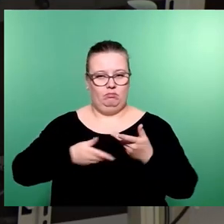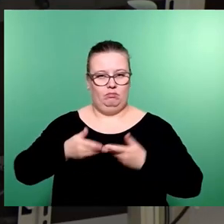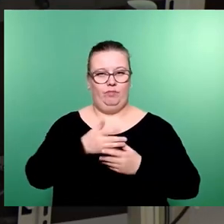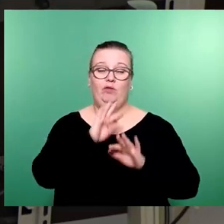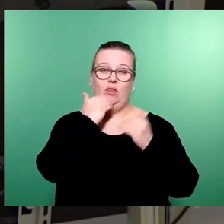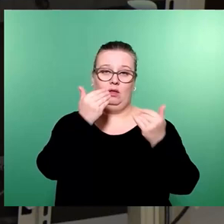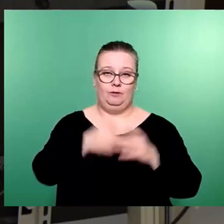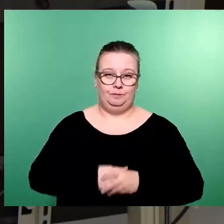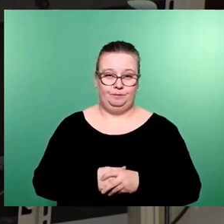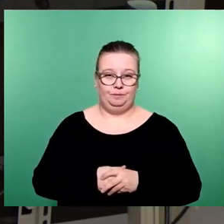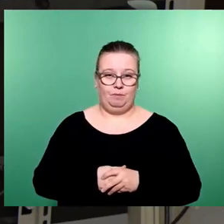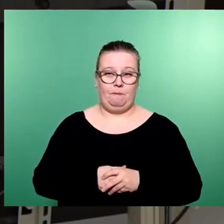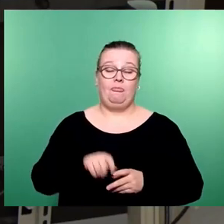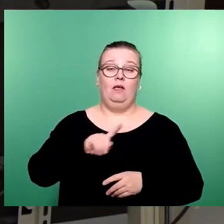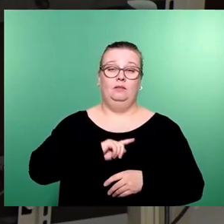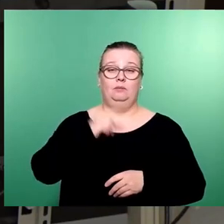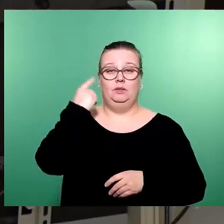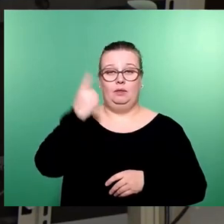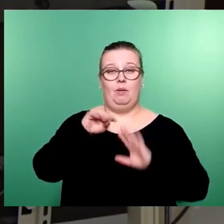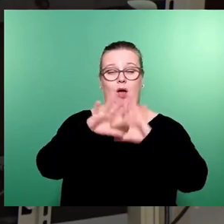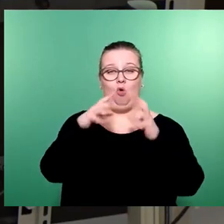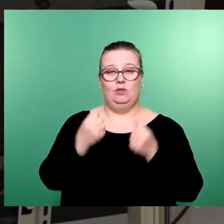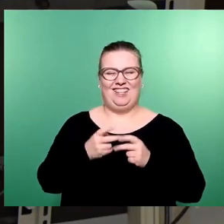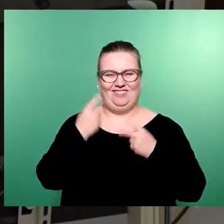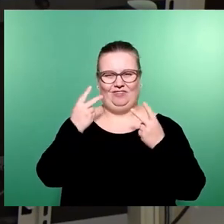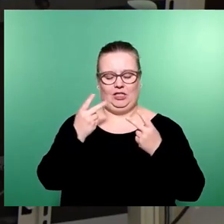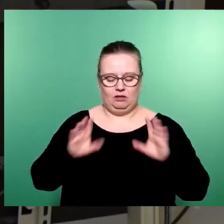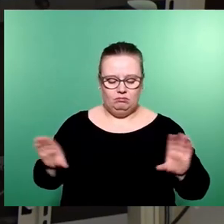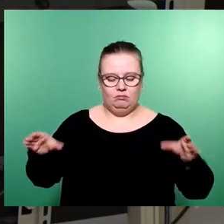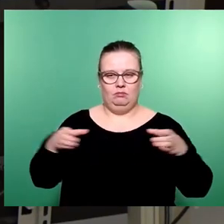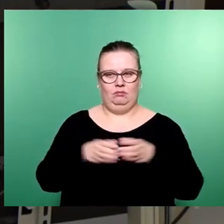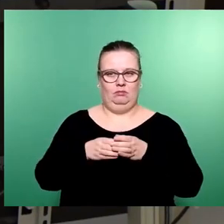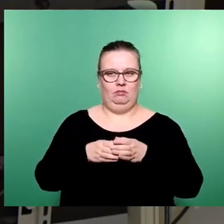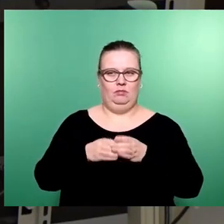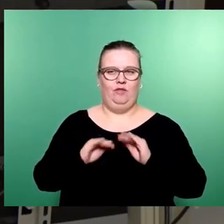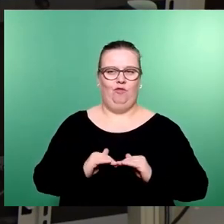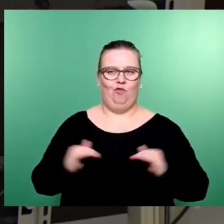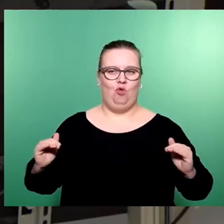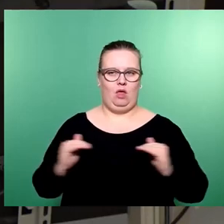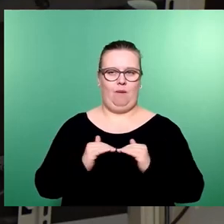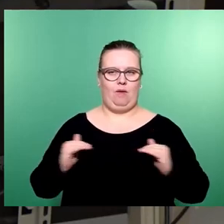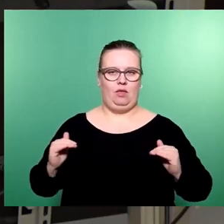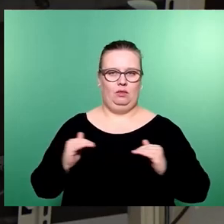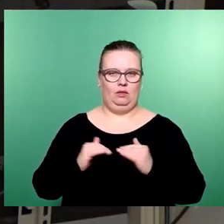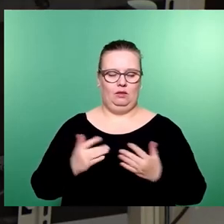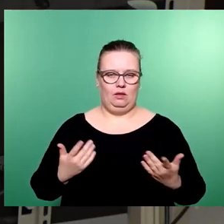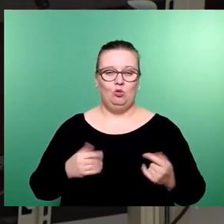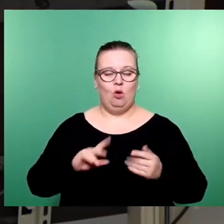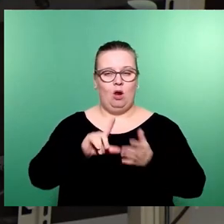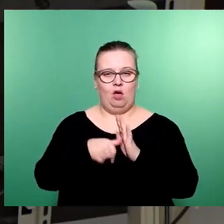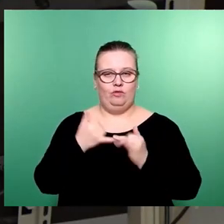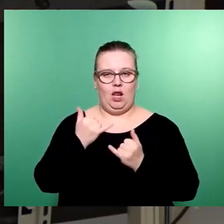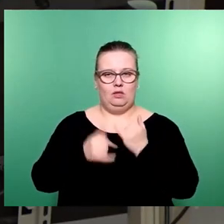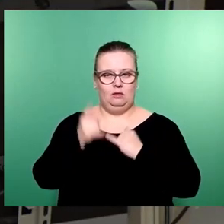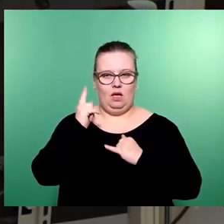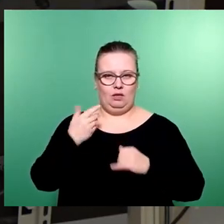Dank. Wir glauben, dass es insbesondere beim Haushalt sinnvoll ist, alles auf ein breites Fundament zu stellen. Es ist durchaus eine Leistung der vergangenen Jahre,